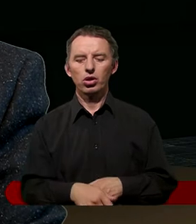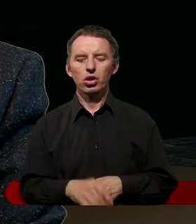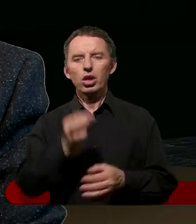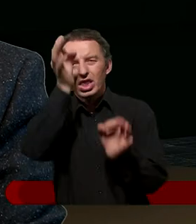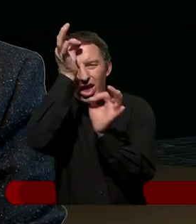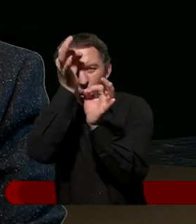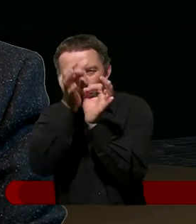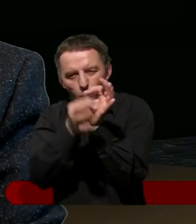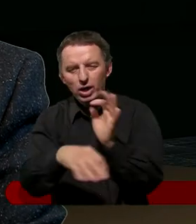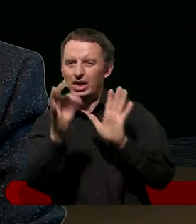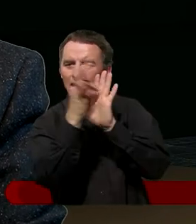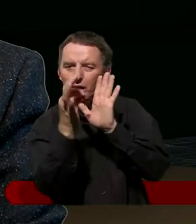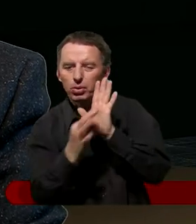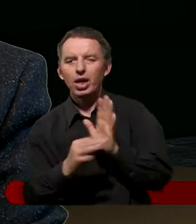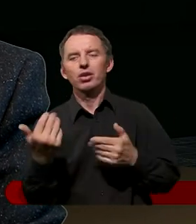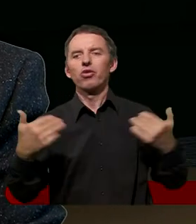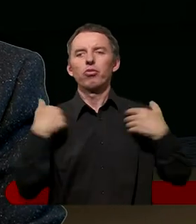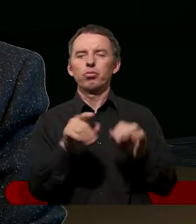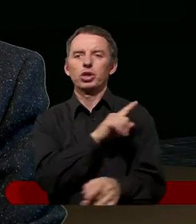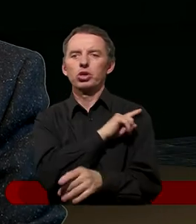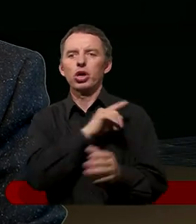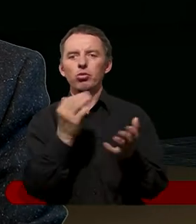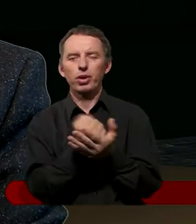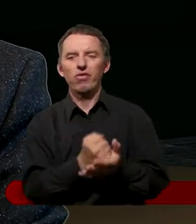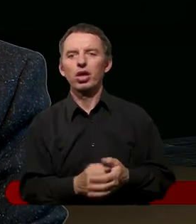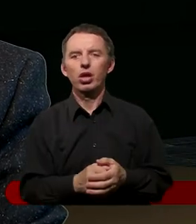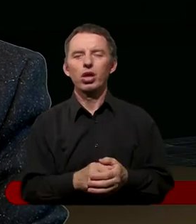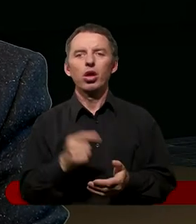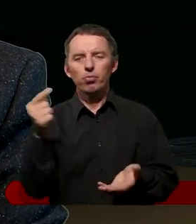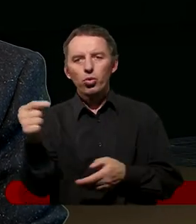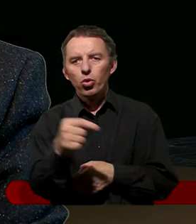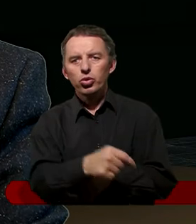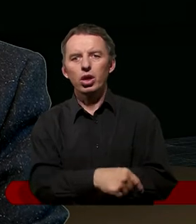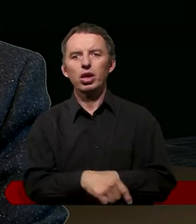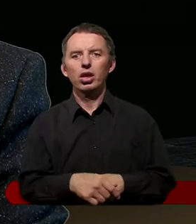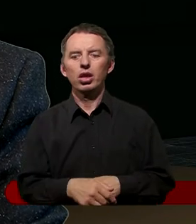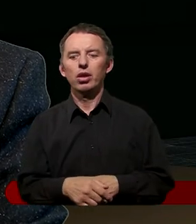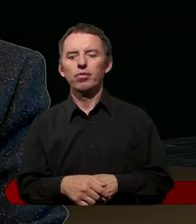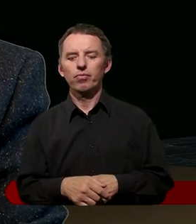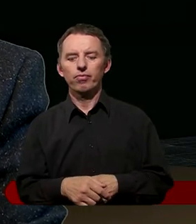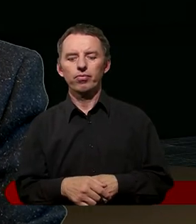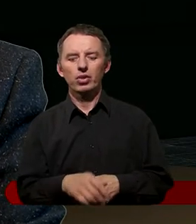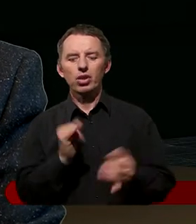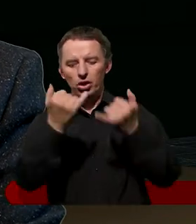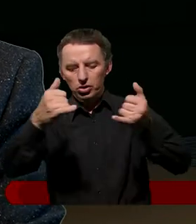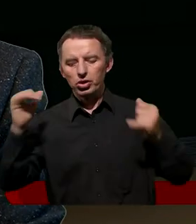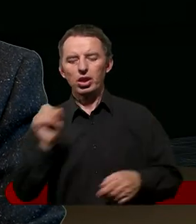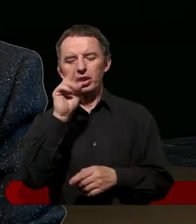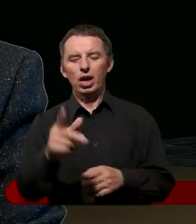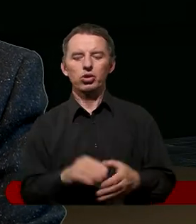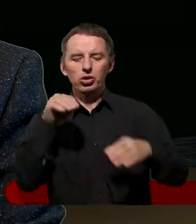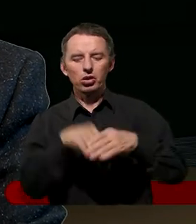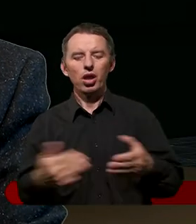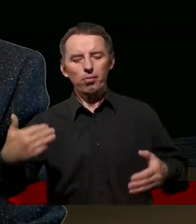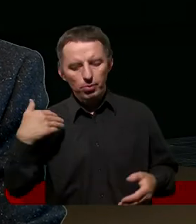być skrupulatni, dokładni, perfekcyjni i muszą przypilnować, żeby inni też tacy